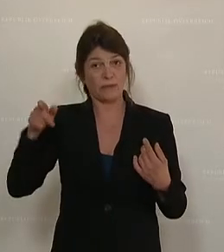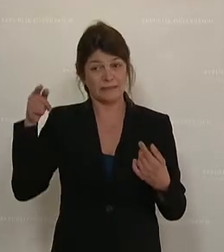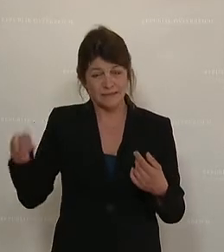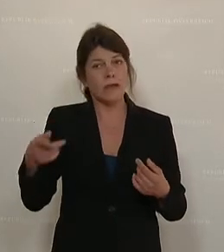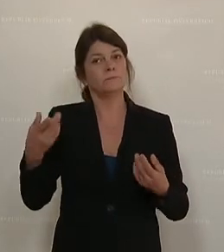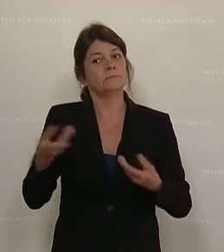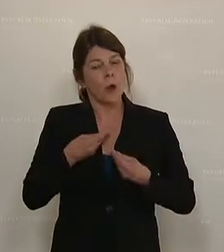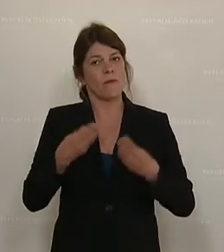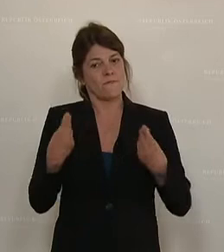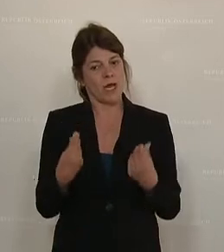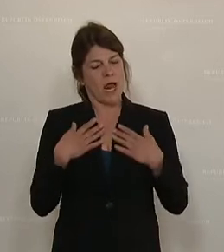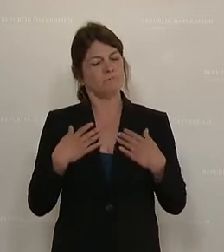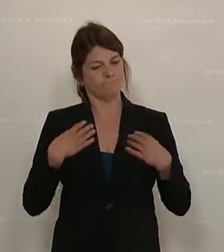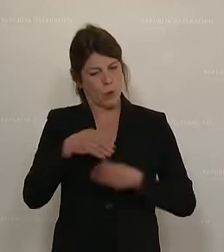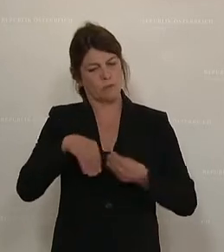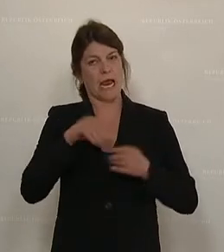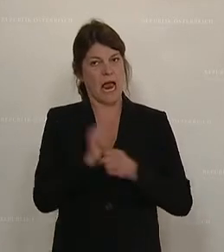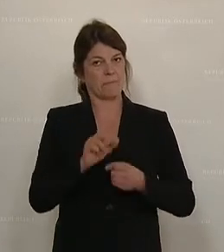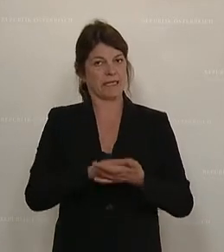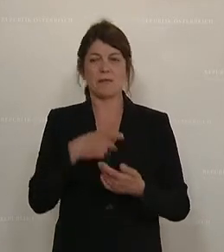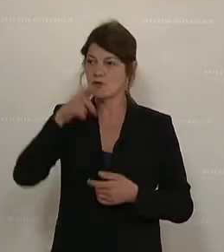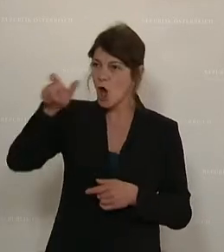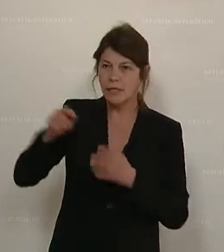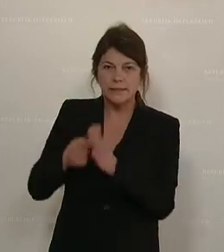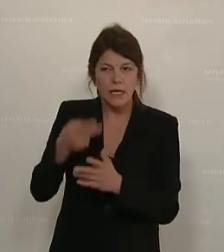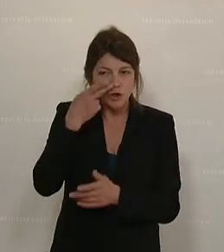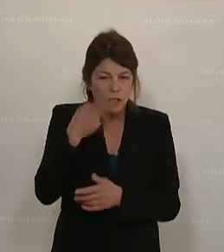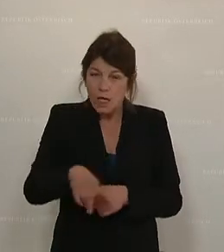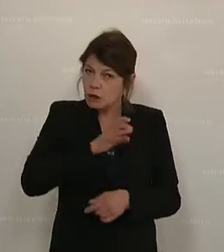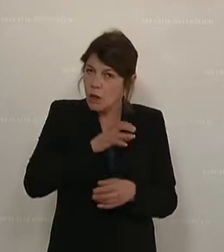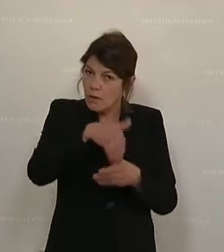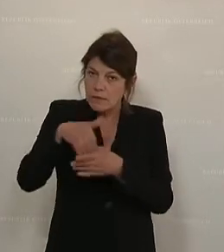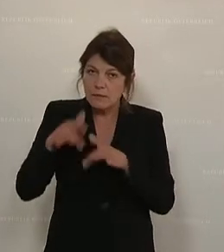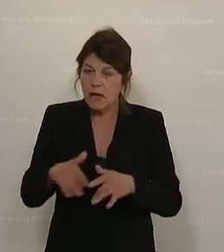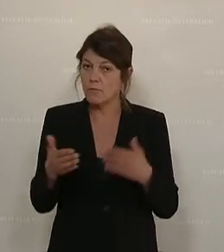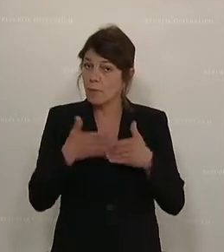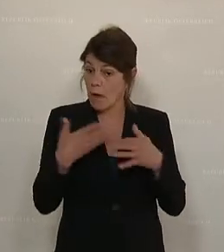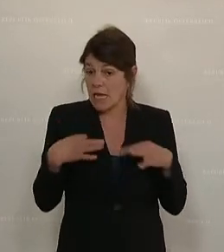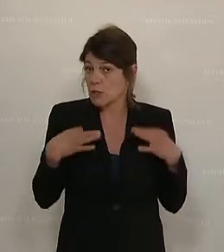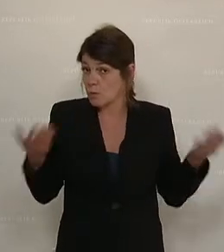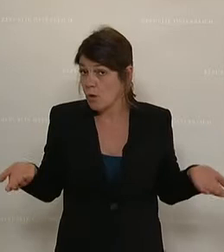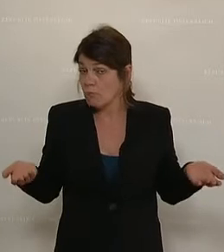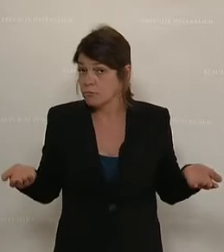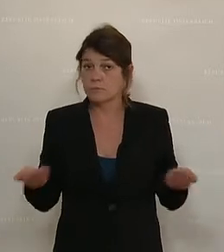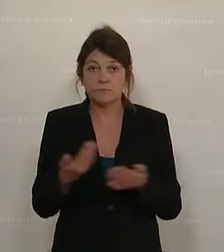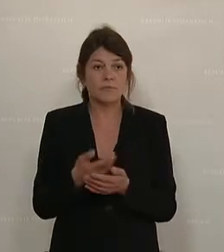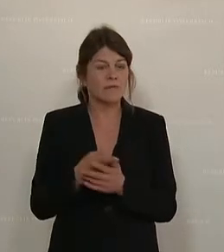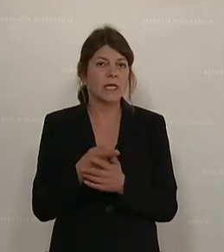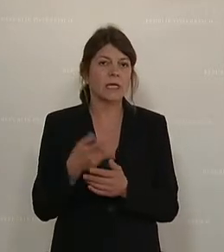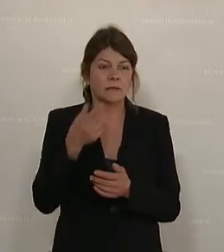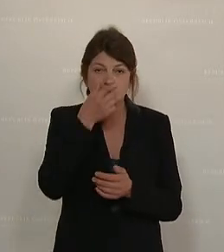Digitalisierung, dass wir den Leuten zeigen, welche Chancen hier stecken. Dass es beispielsweise in der Gesundheit, man hier leichter Krebs